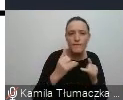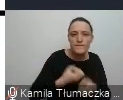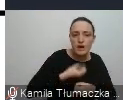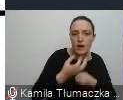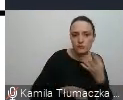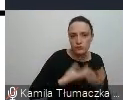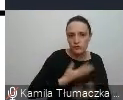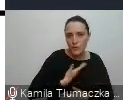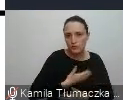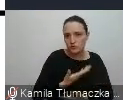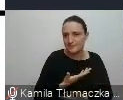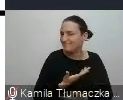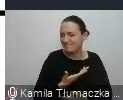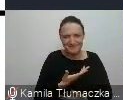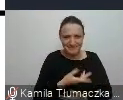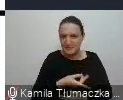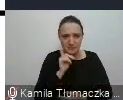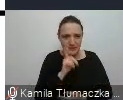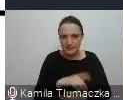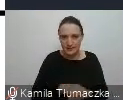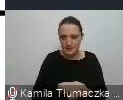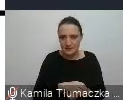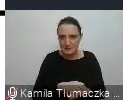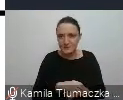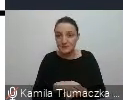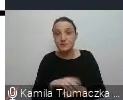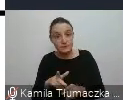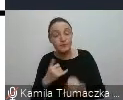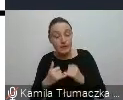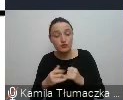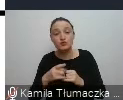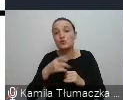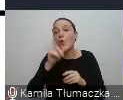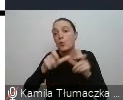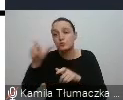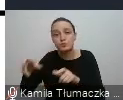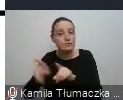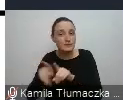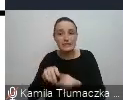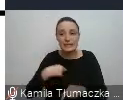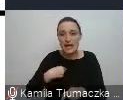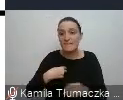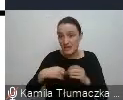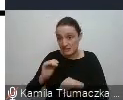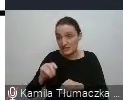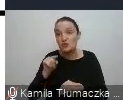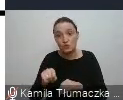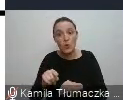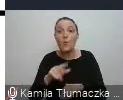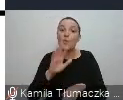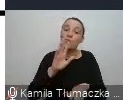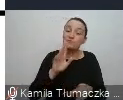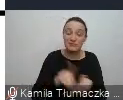Jeśli takich osób jak ja było więcej, to w takim razie były również kłopoty, myślę, w